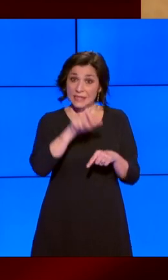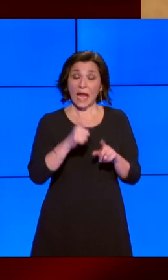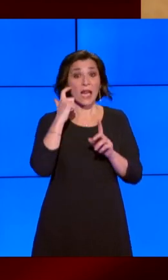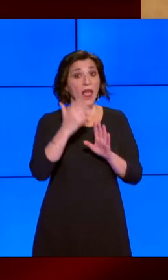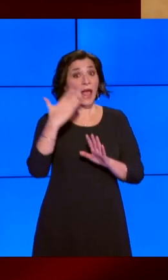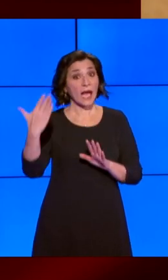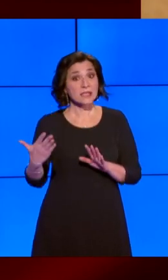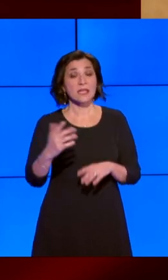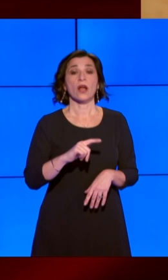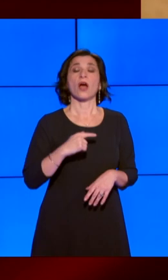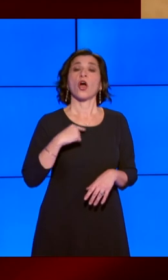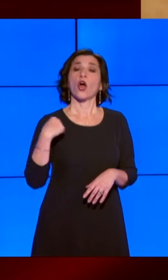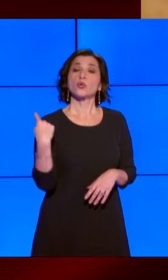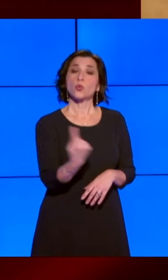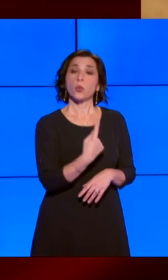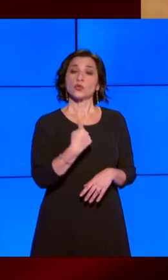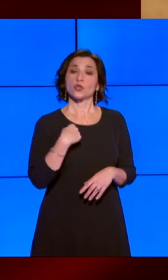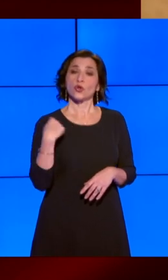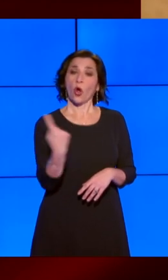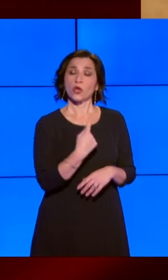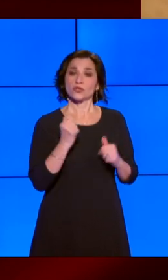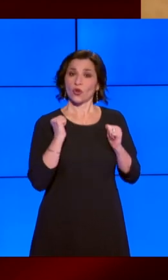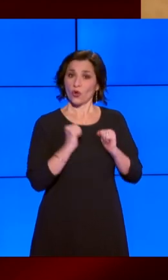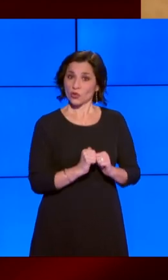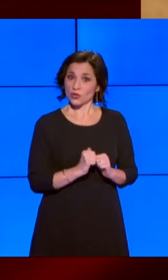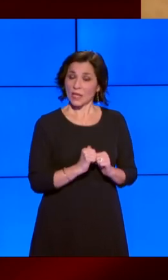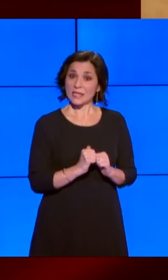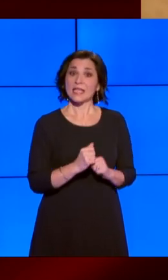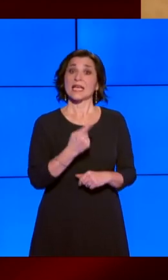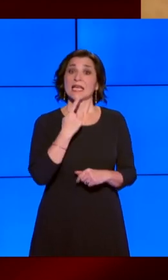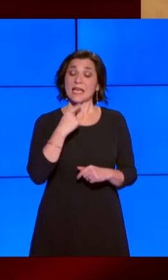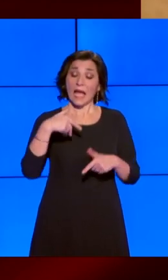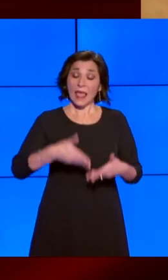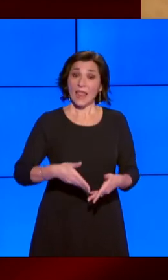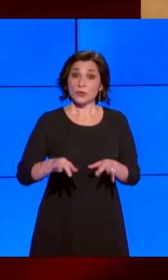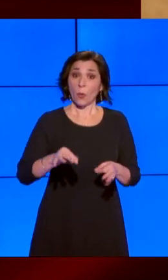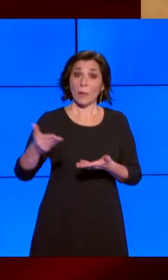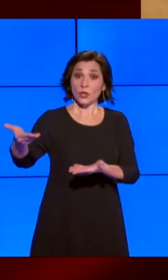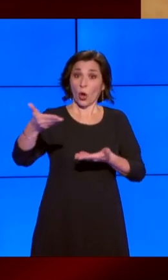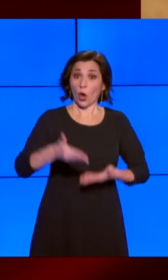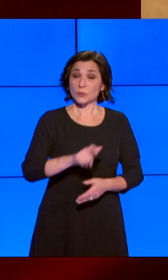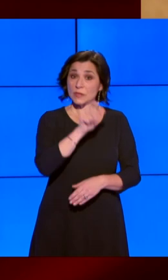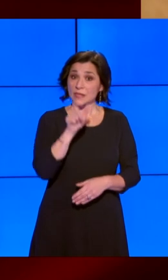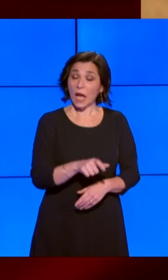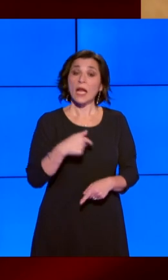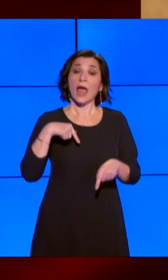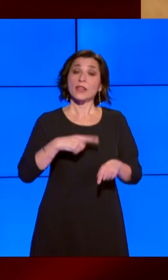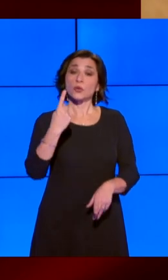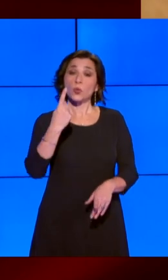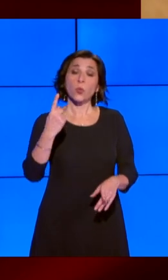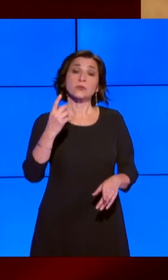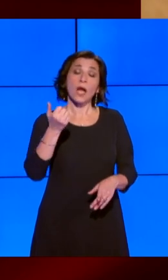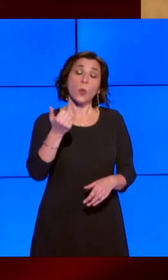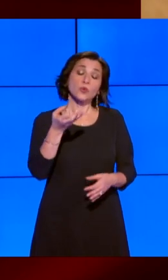a quanti il nostro paese ospita vorrei rivolgere un saluto particolare a coloro che in queste giornate